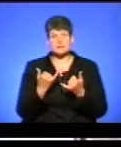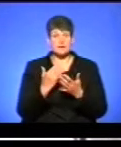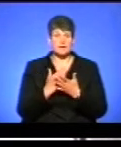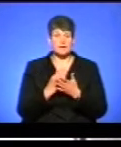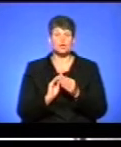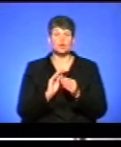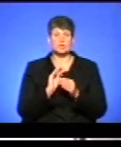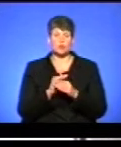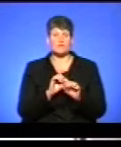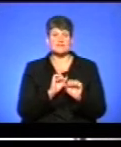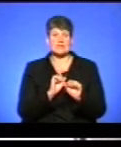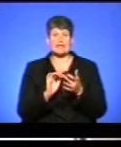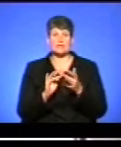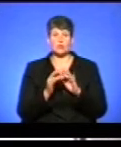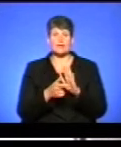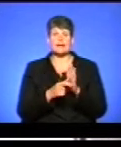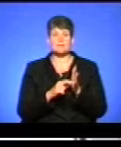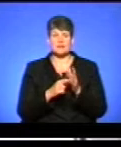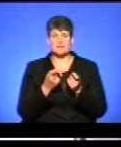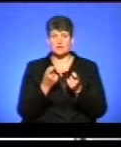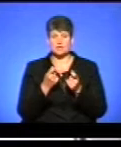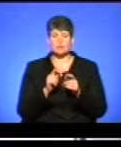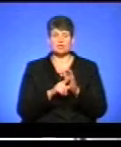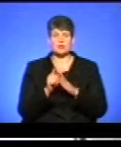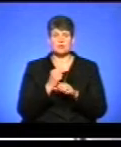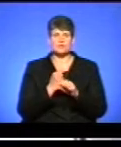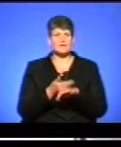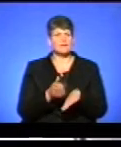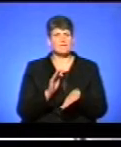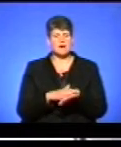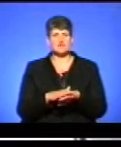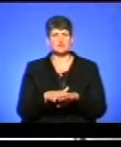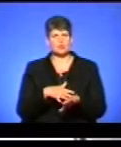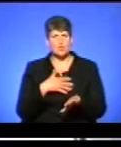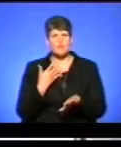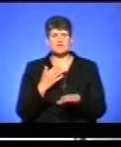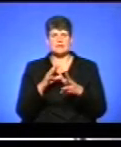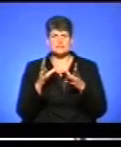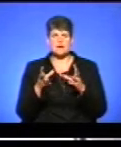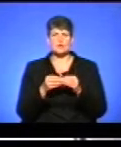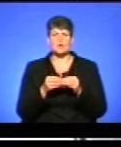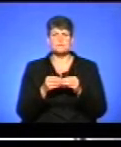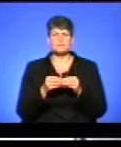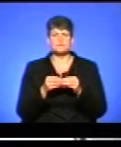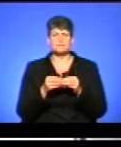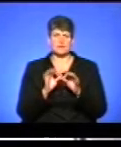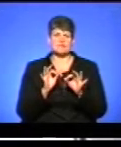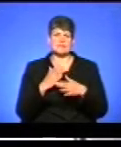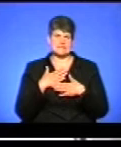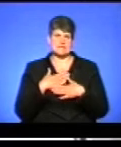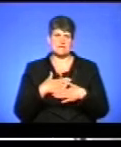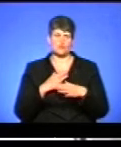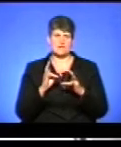захисти на електронний кабінет, відповідно, він чуть-чуть став працювати важче, довше, але загалом все задовільно.